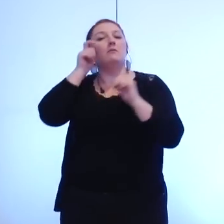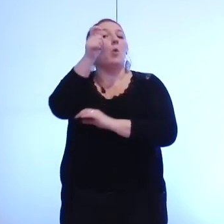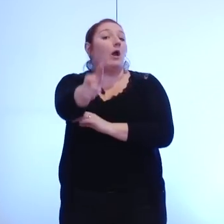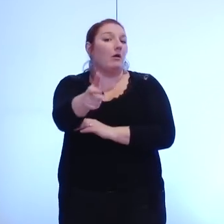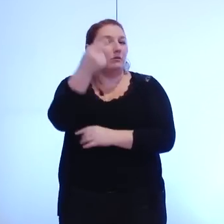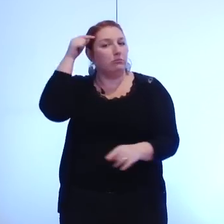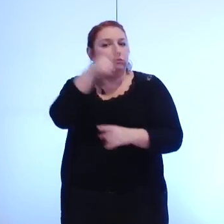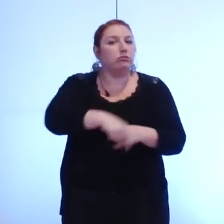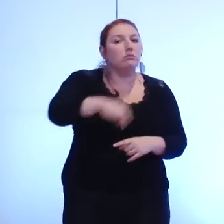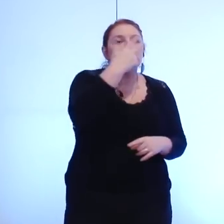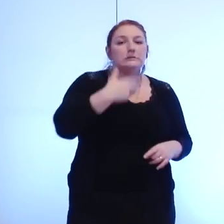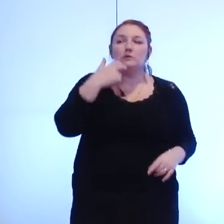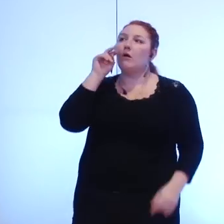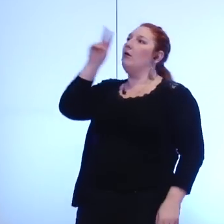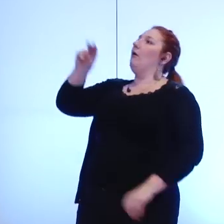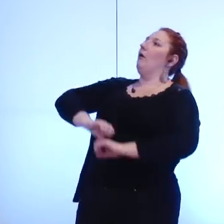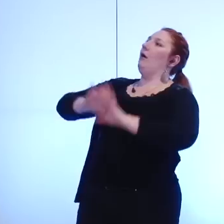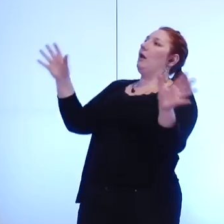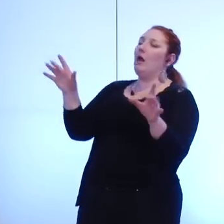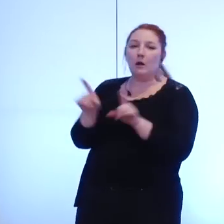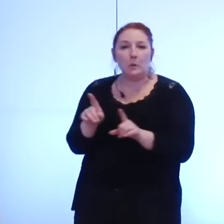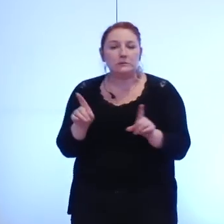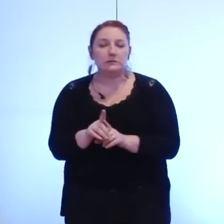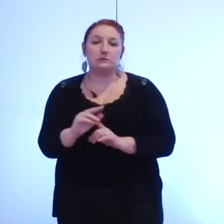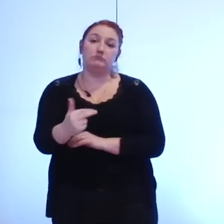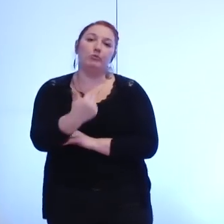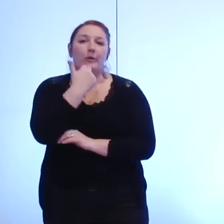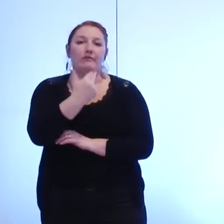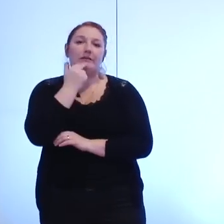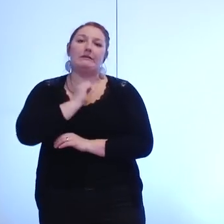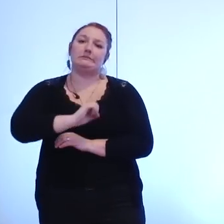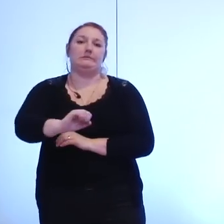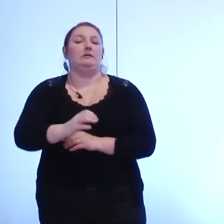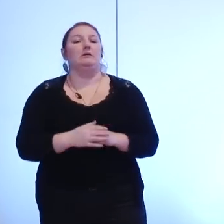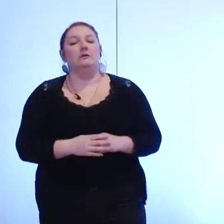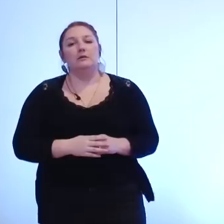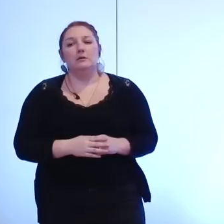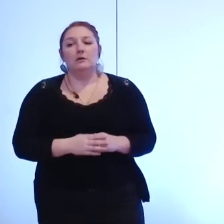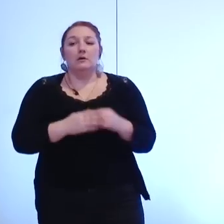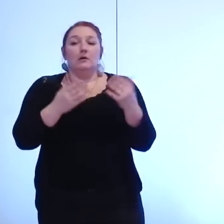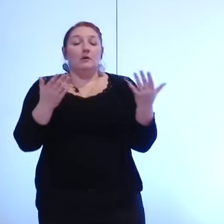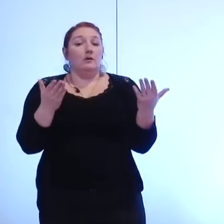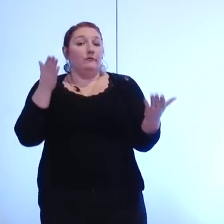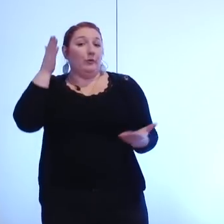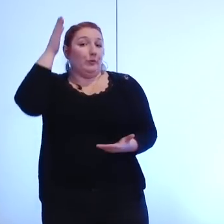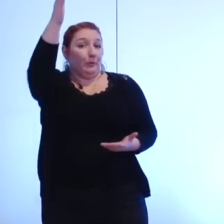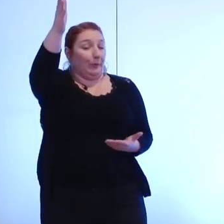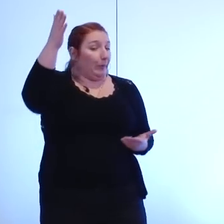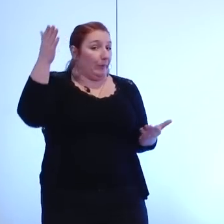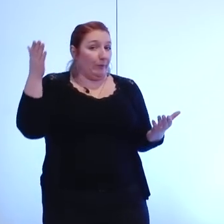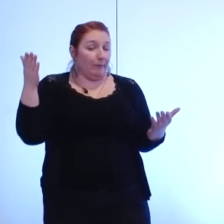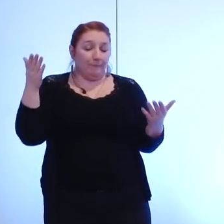citoyen pour gagner aussi en efficacité de l'action publique nous serons toujours